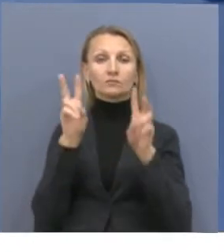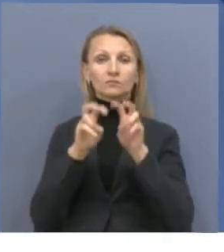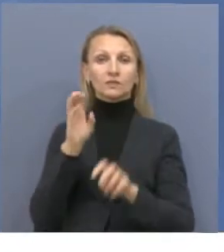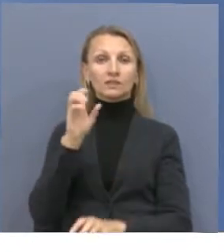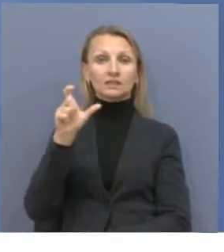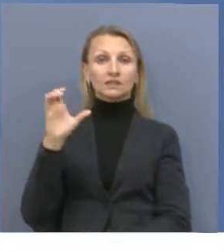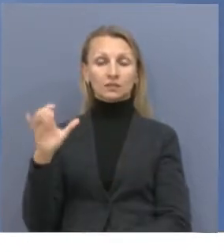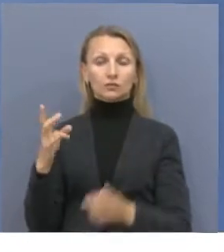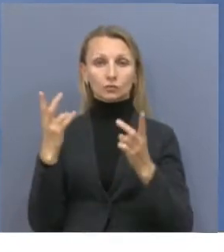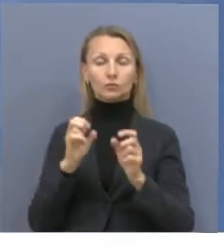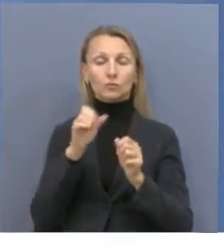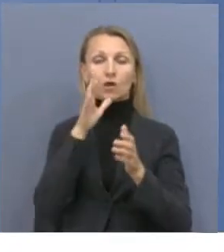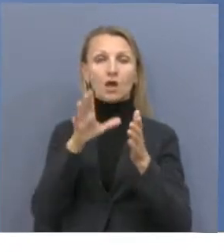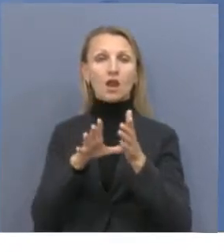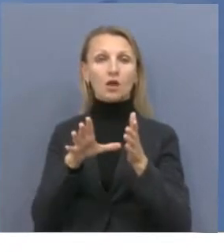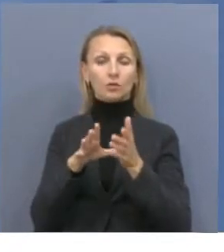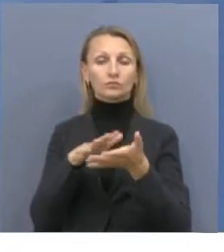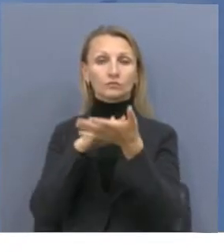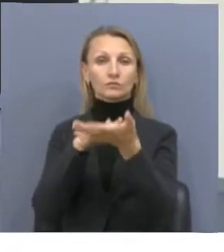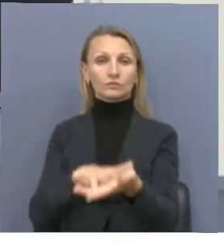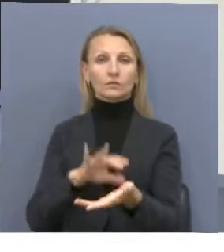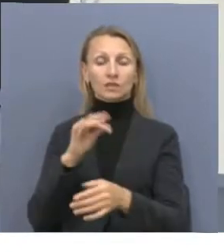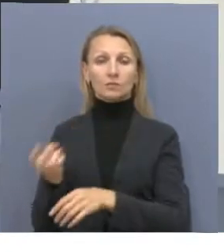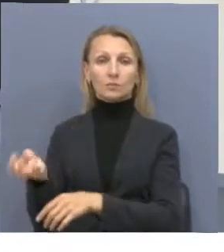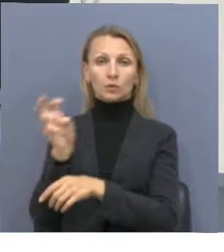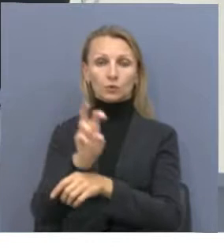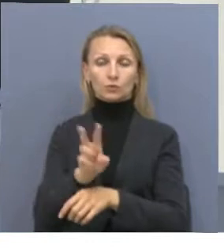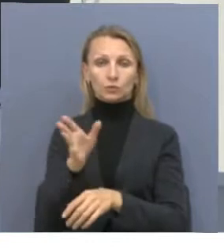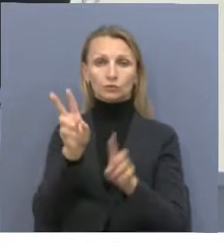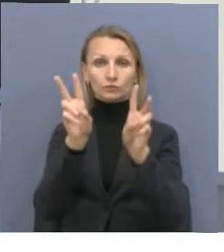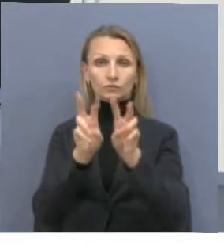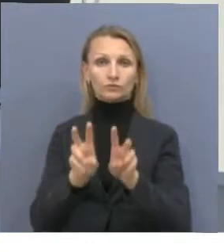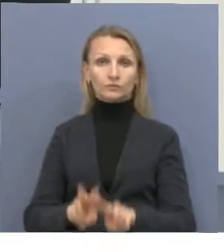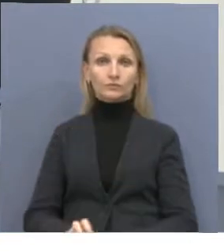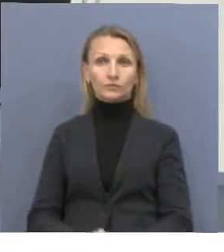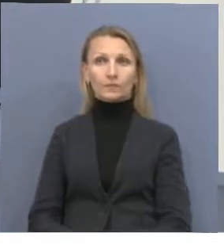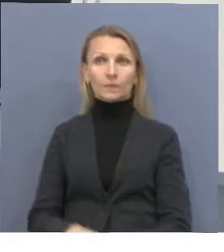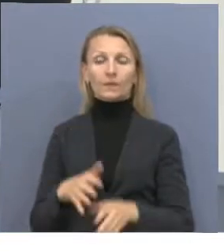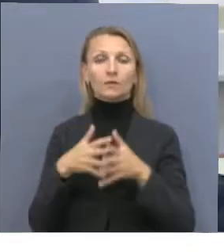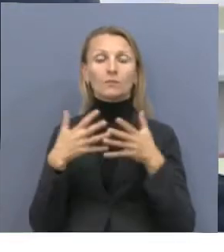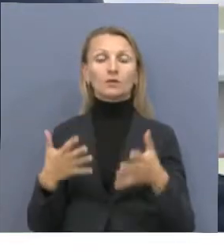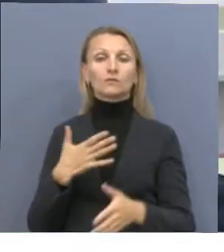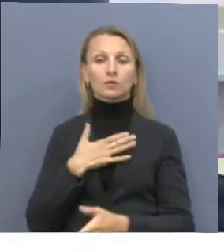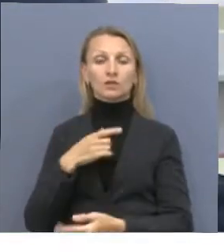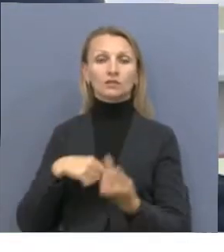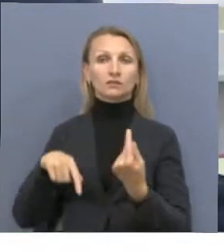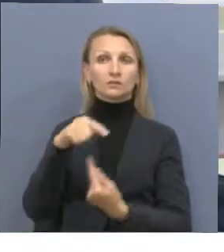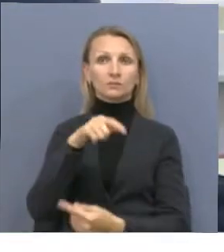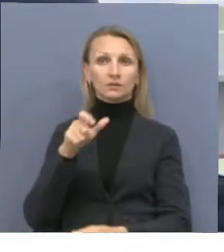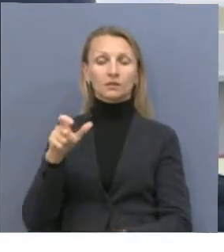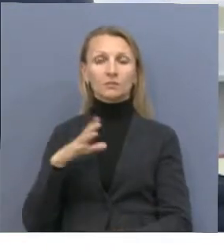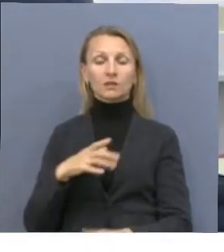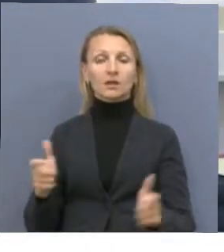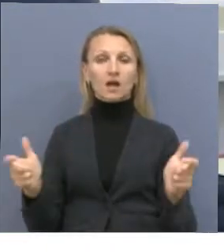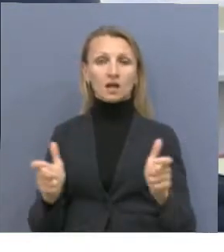вы можете подать заявку в электронном виде и дождаться прибытия мобильной группы. Большинство наших субъектов бизнеса находятся все-таки в период карантина были